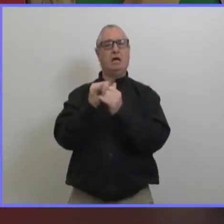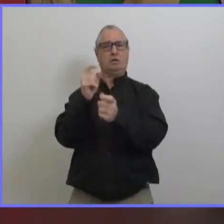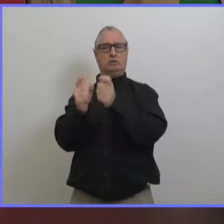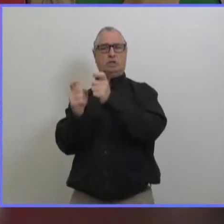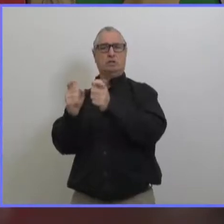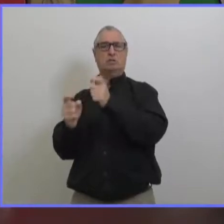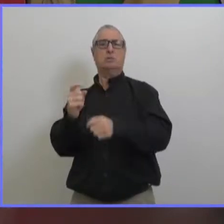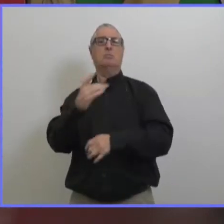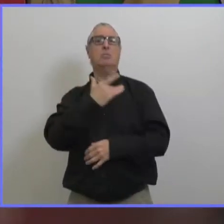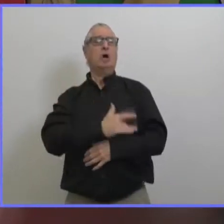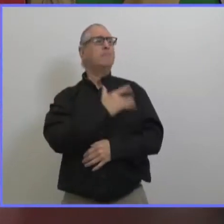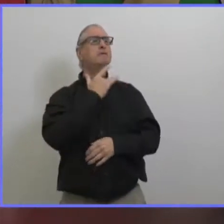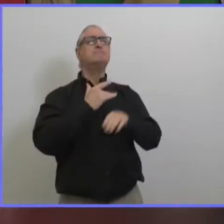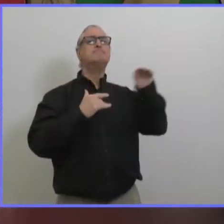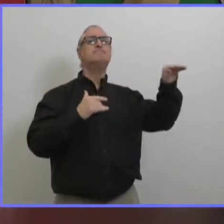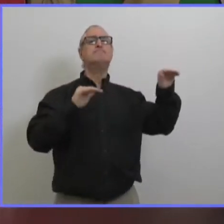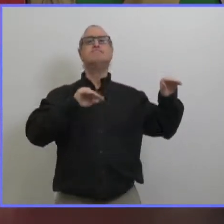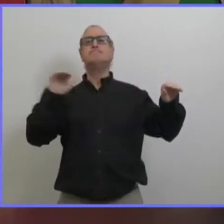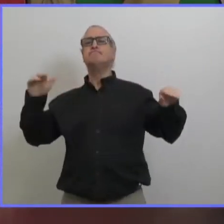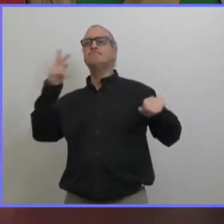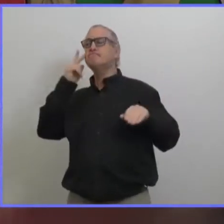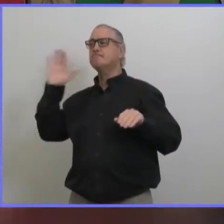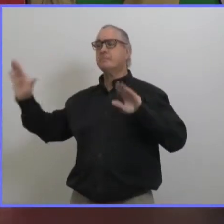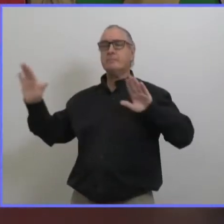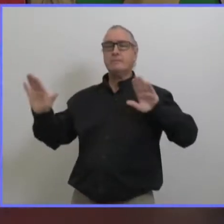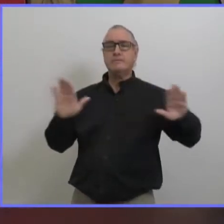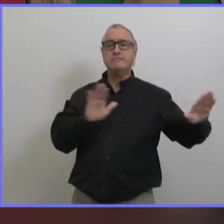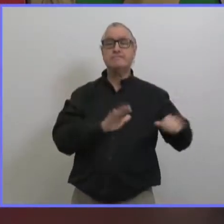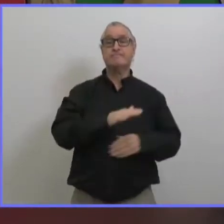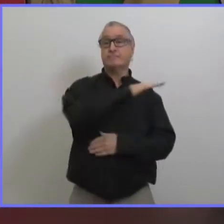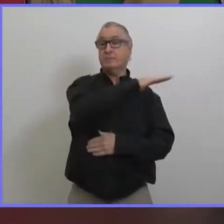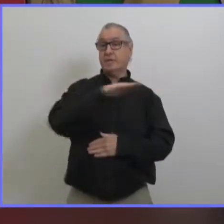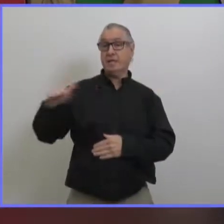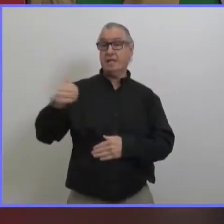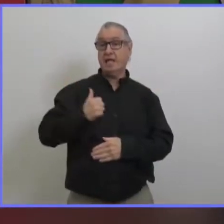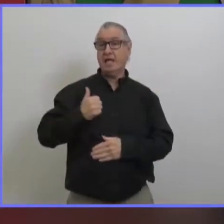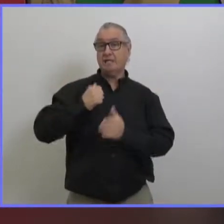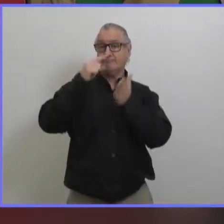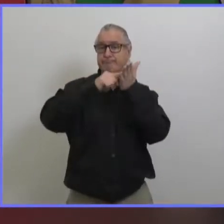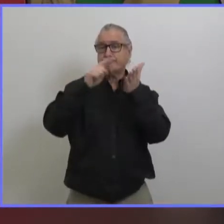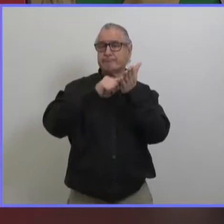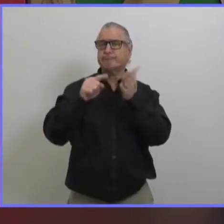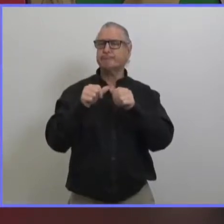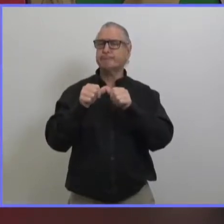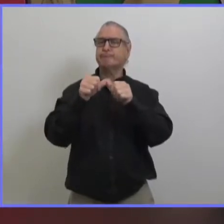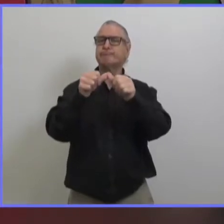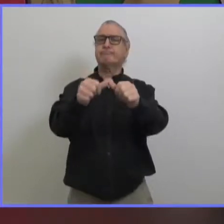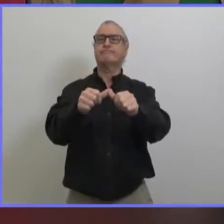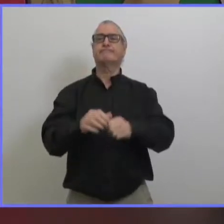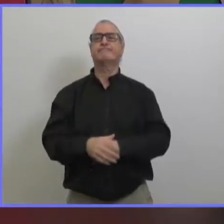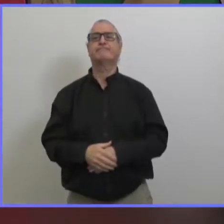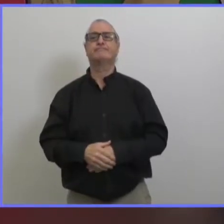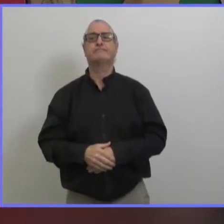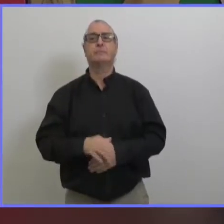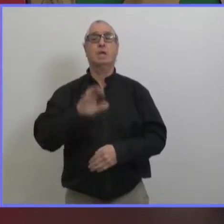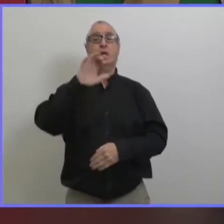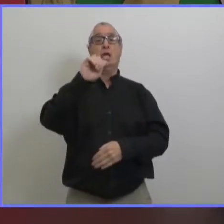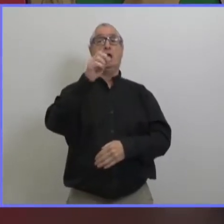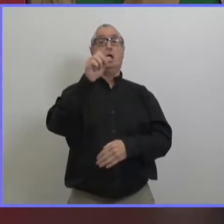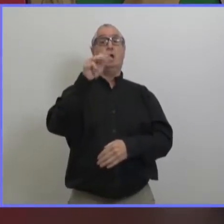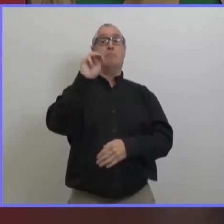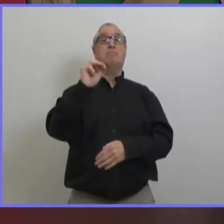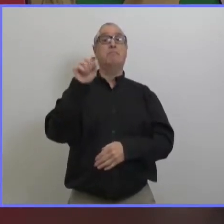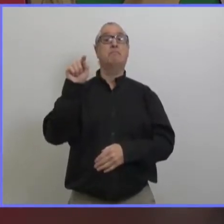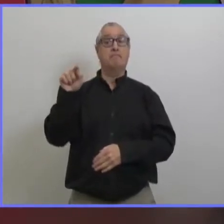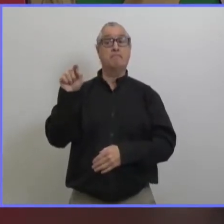réseaux les laboratoires provinciaux et fédéraux jusqu'à présent nous avons réussi à faire du séquençage sur des dizaines de génomes